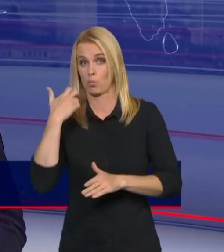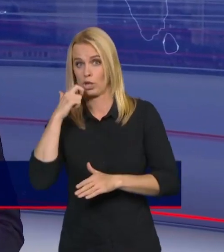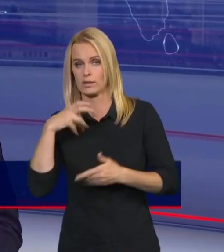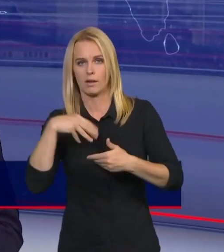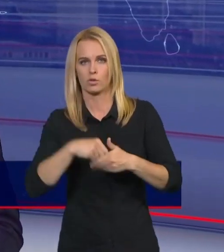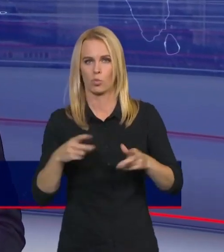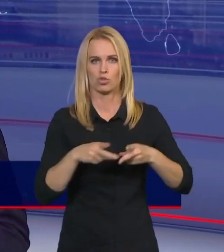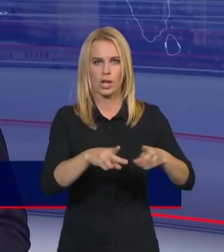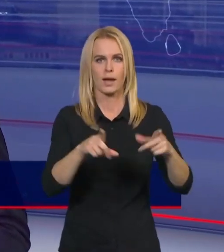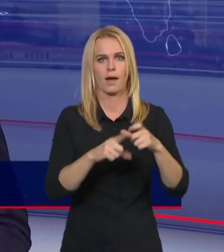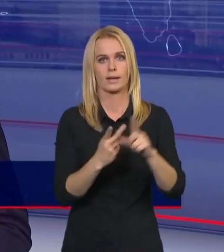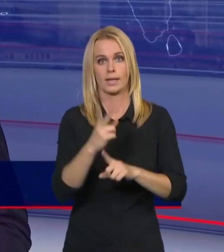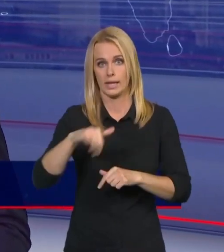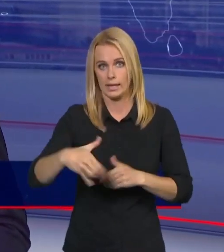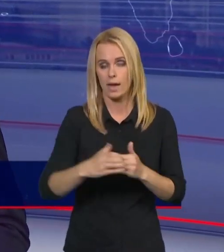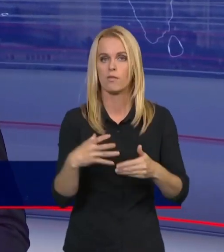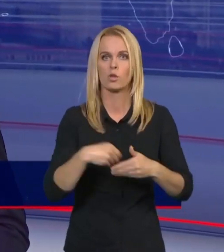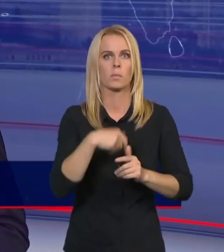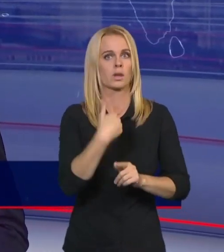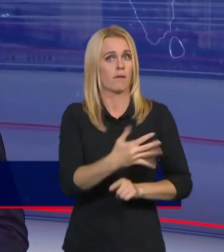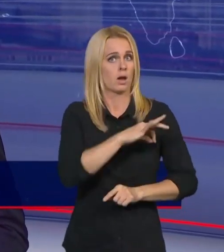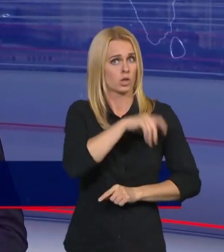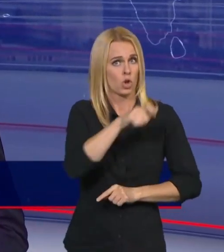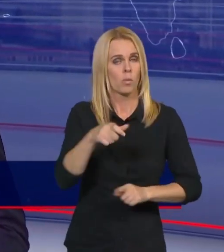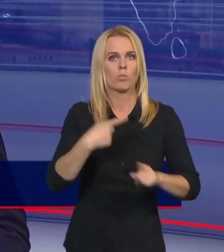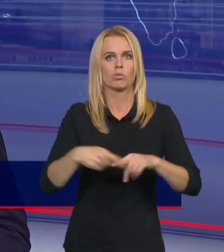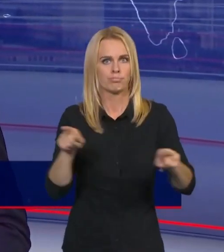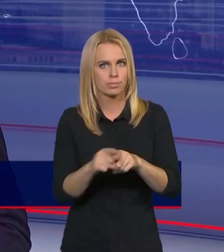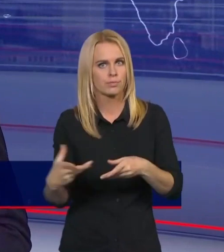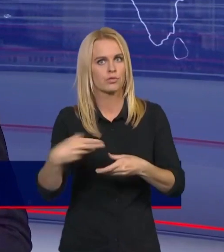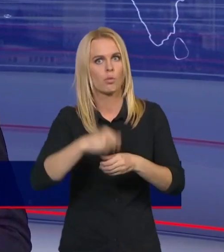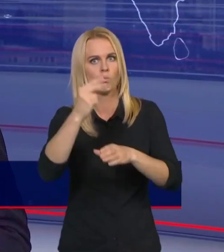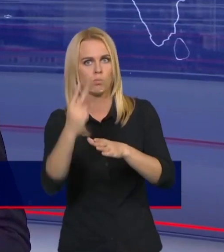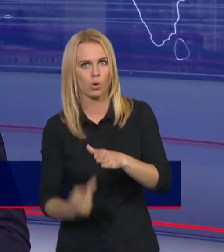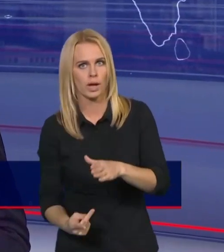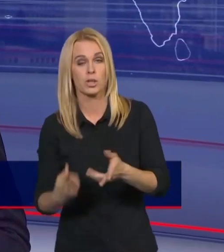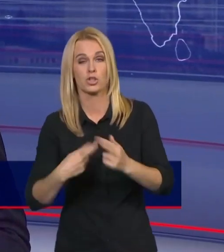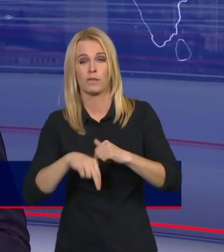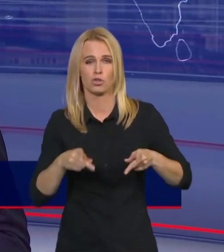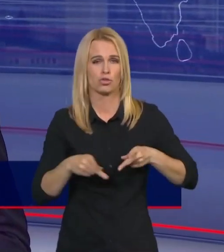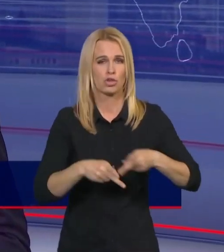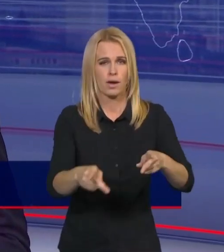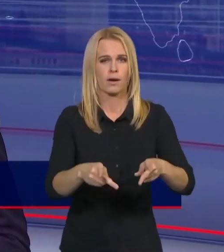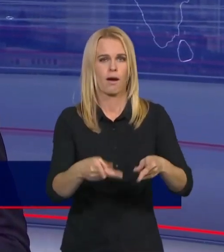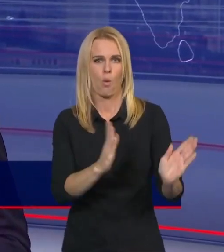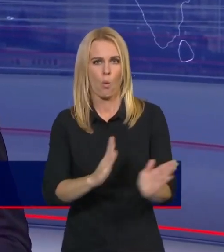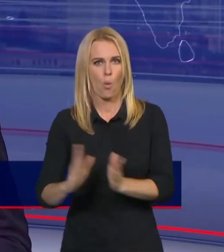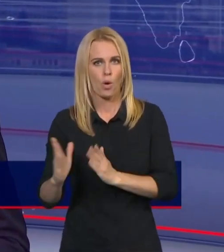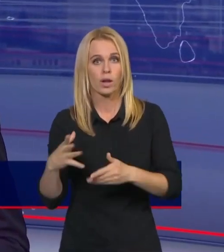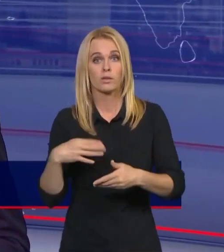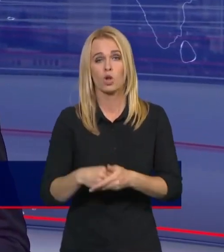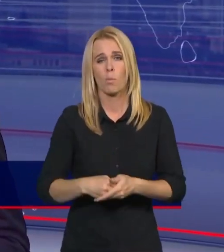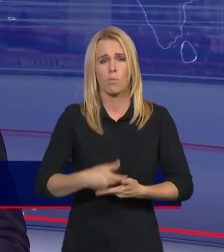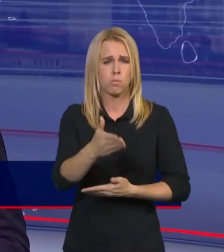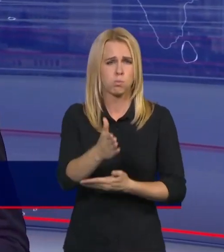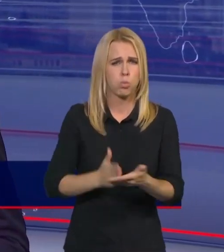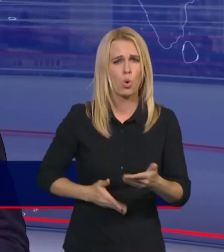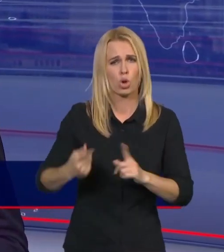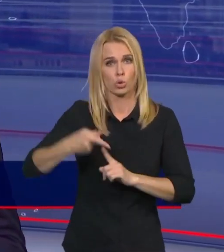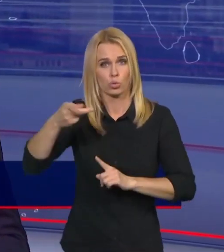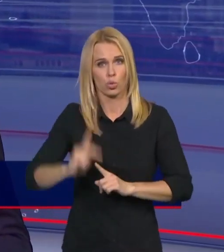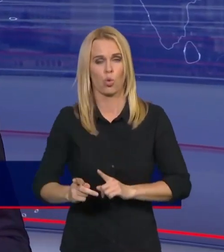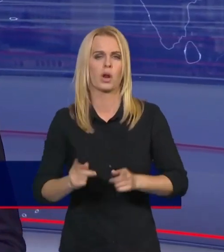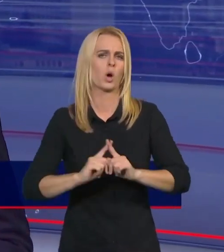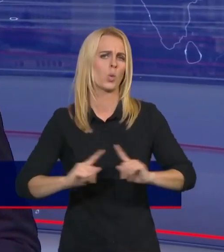dobrovolníků, včetně potápěčů. Ti se zaměřili na dno řeky. Z vody během dopoledne vylovili skoro půl tuny odpadků. Hlavně plast a